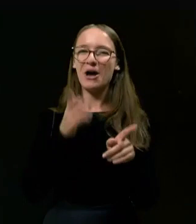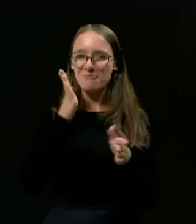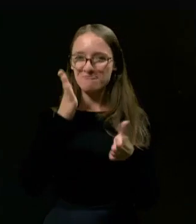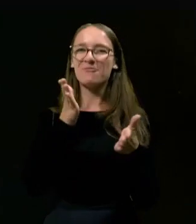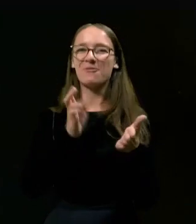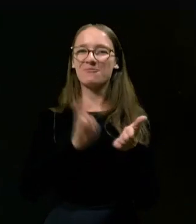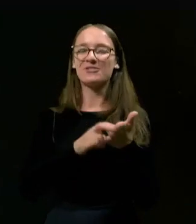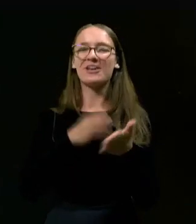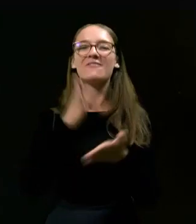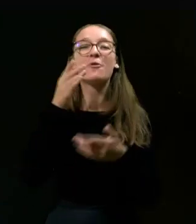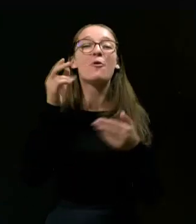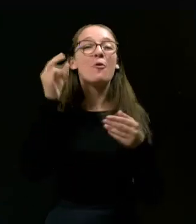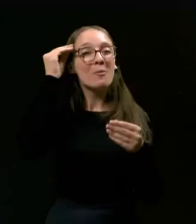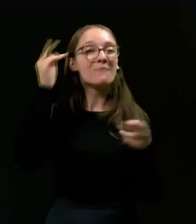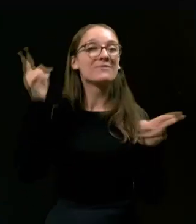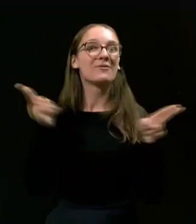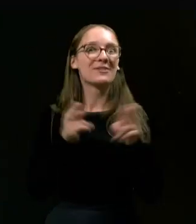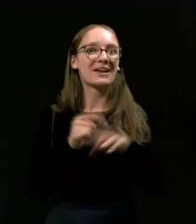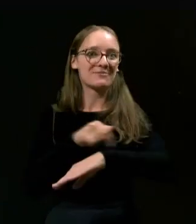kdaj, ukupam, da v kratkem.